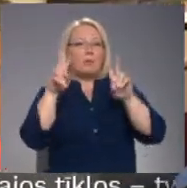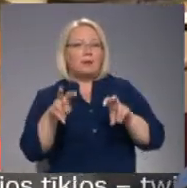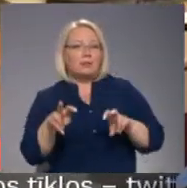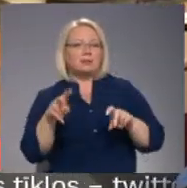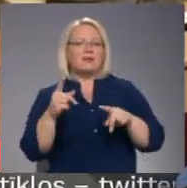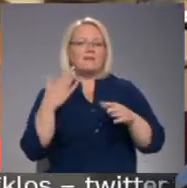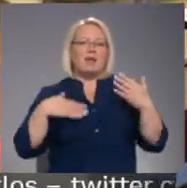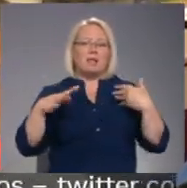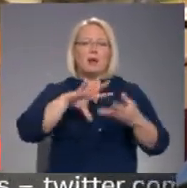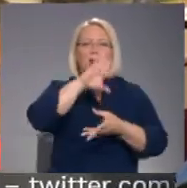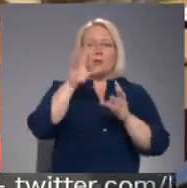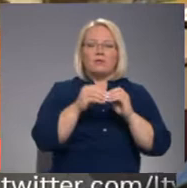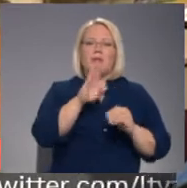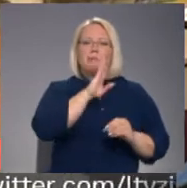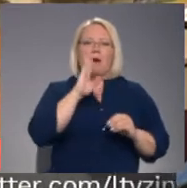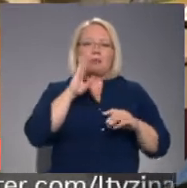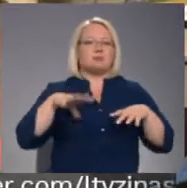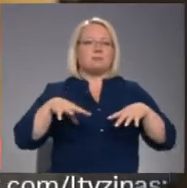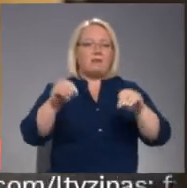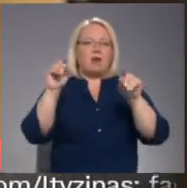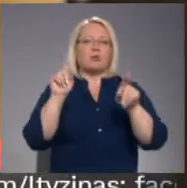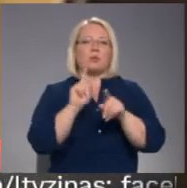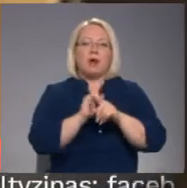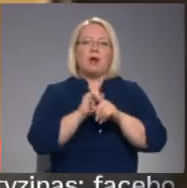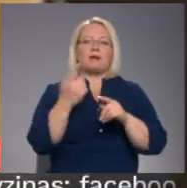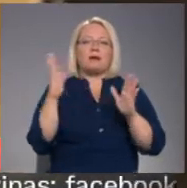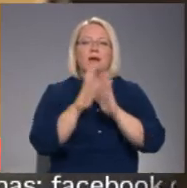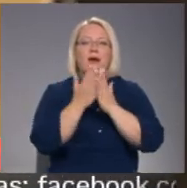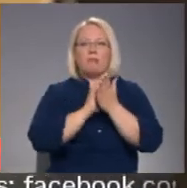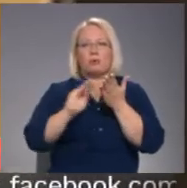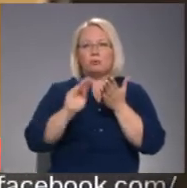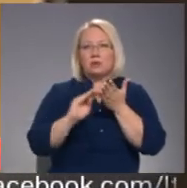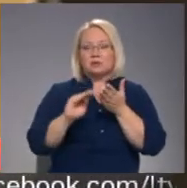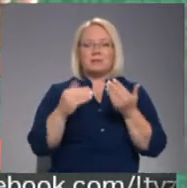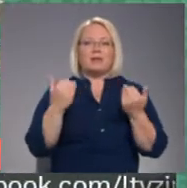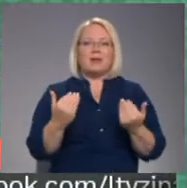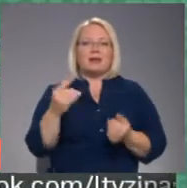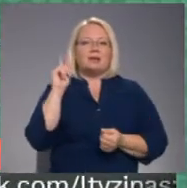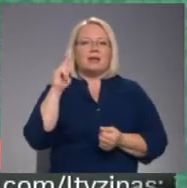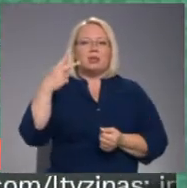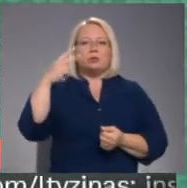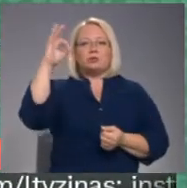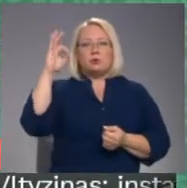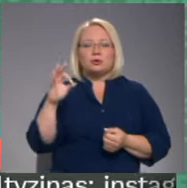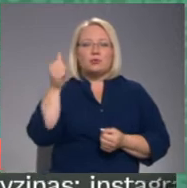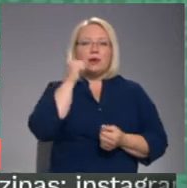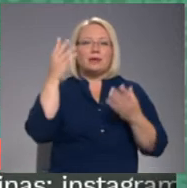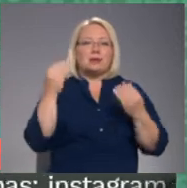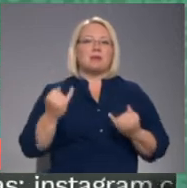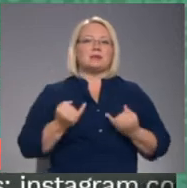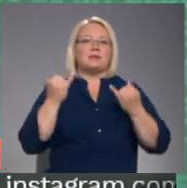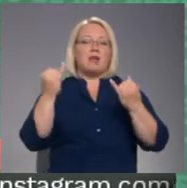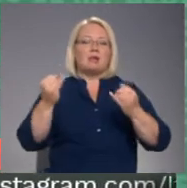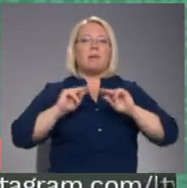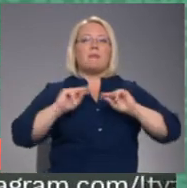vēlma apkopot savus mācis paveikto un iespējams arī par to izdot kādu grāmatu. Šobrīd tikai 20% no ikdienas tiek veltīts